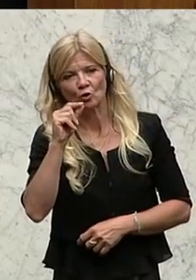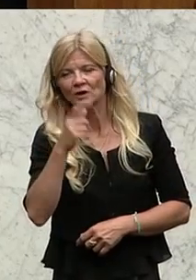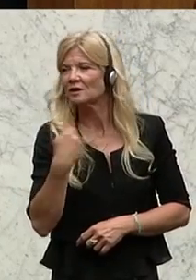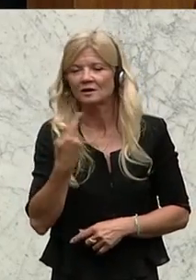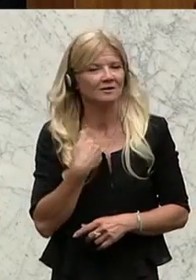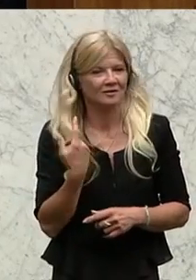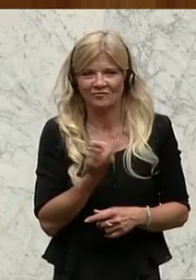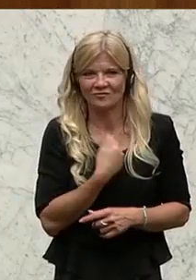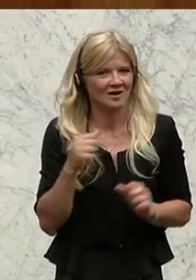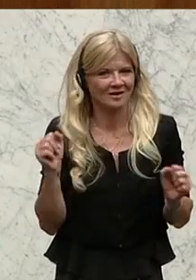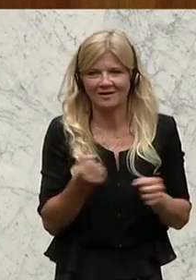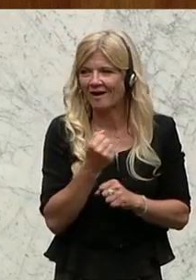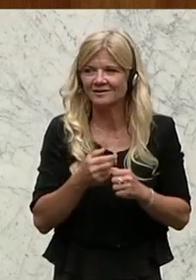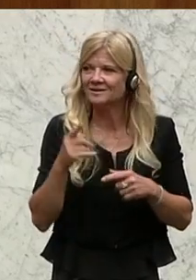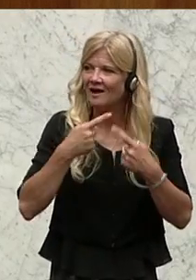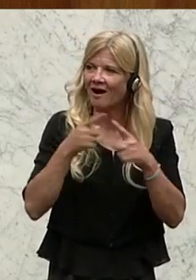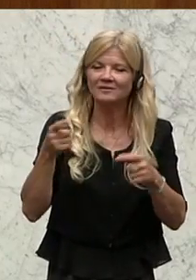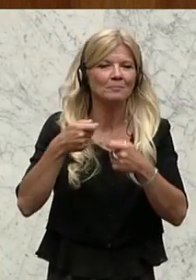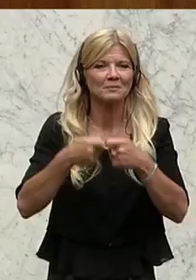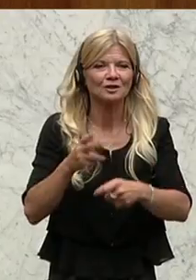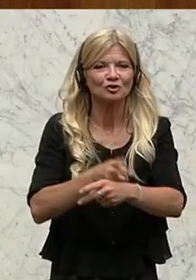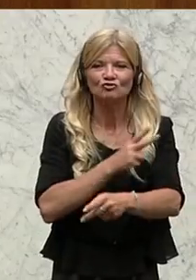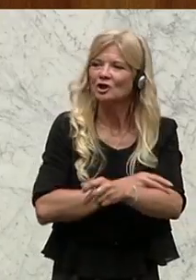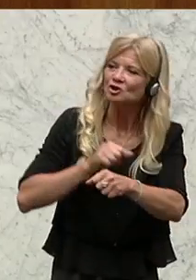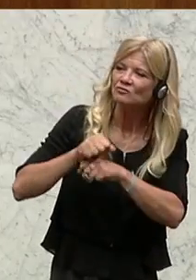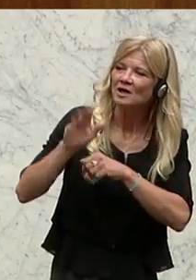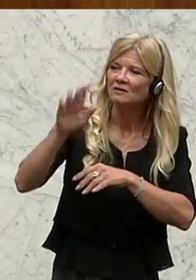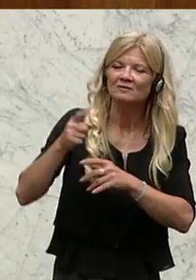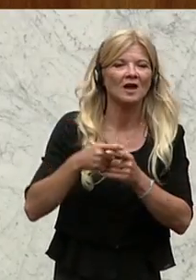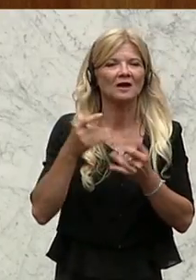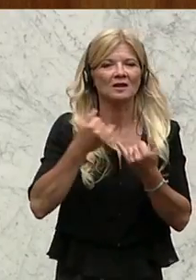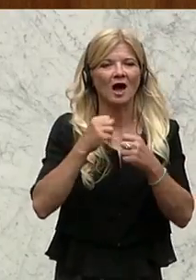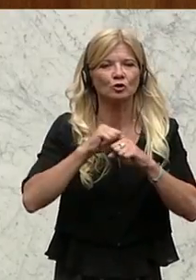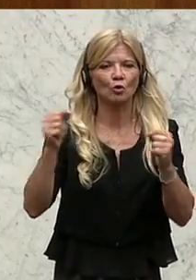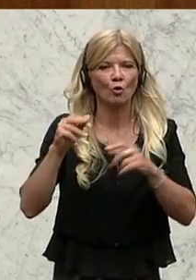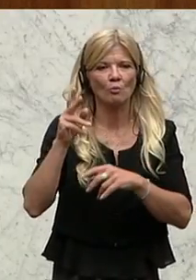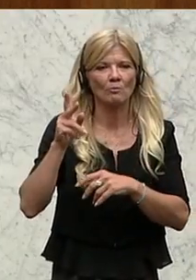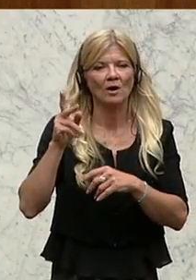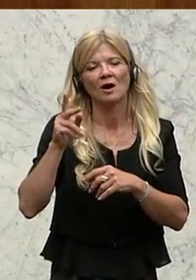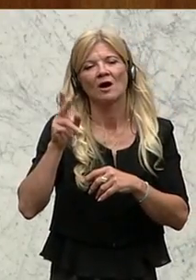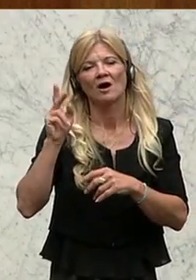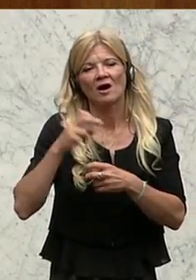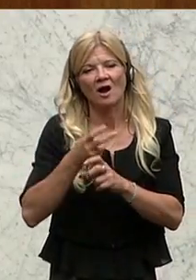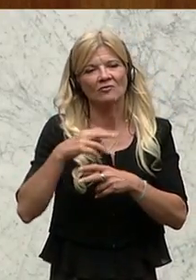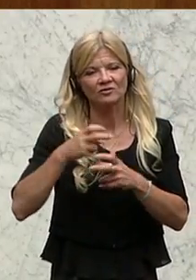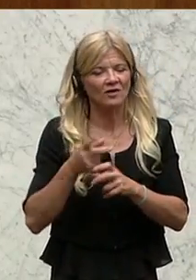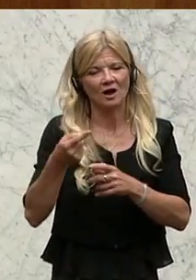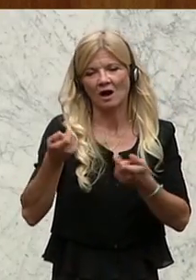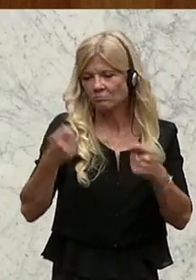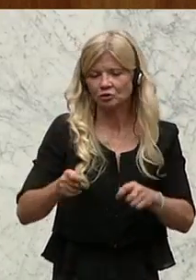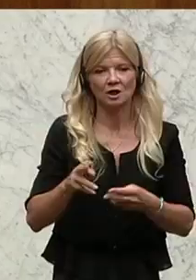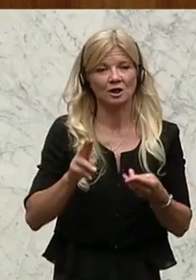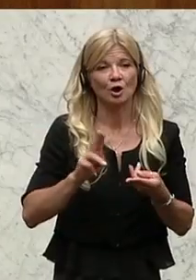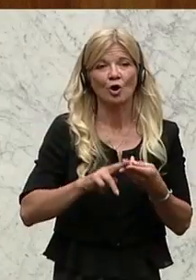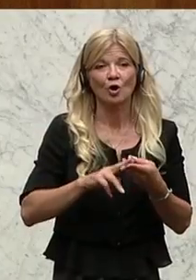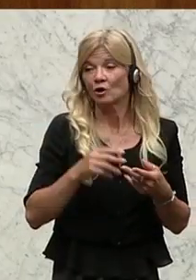Mitgliedstaat nicht dazu zwingen, dass er den Reaktor abschaltet. Wir können aber durchaus unterstützend einwirken, dass die Reaktoren wenigstens sicherer werden, wenn sie schon nicht abgedreht werden.